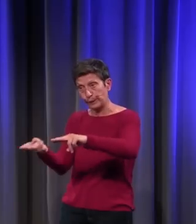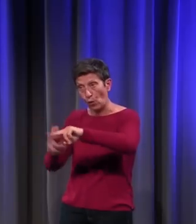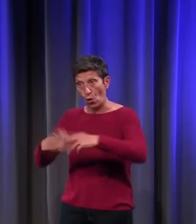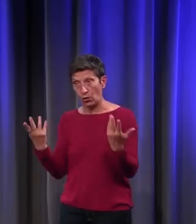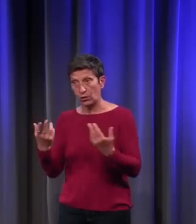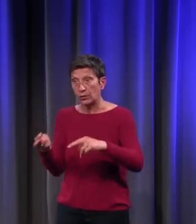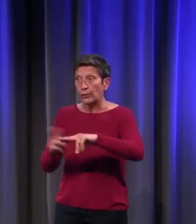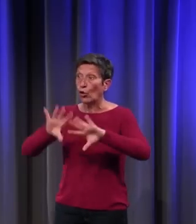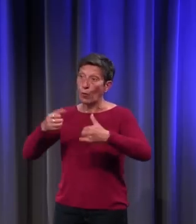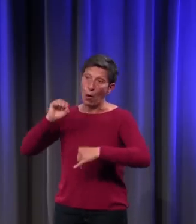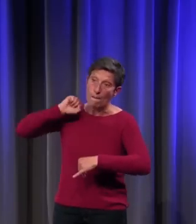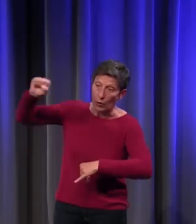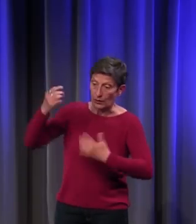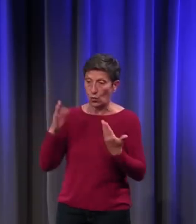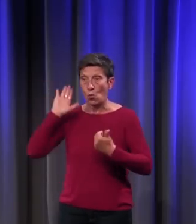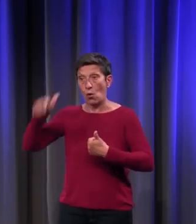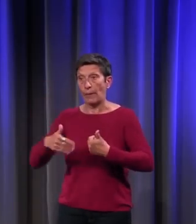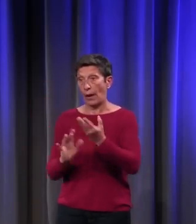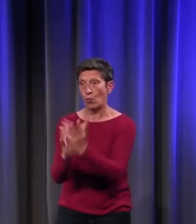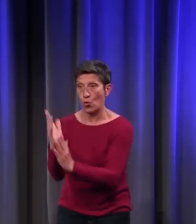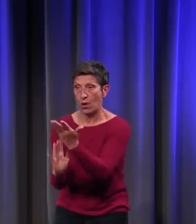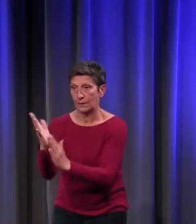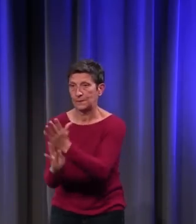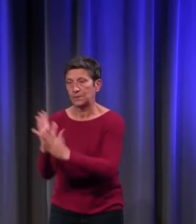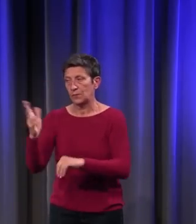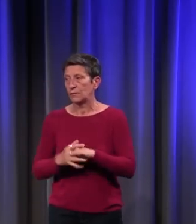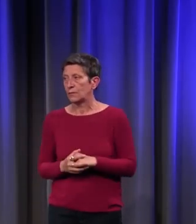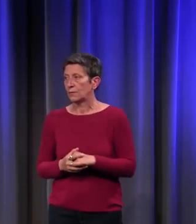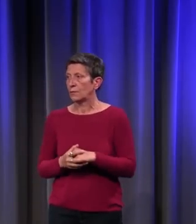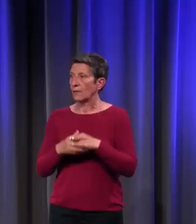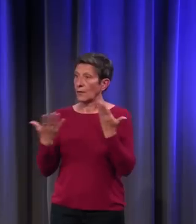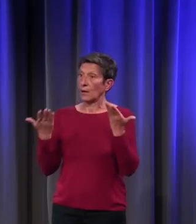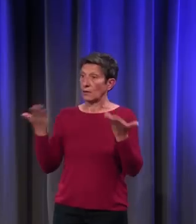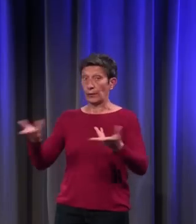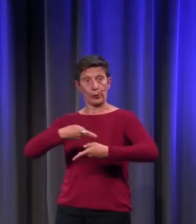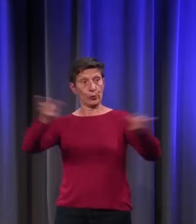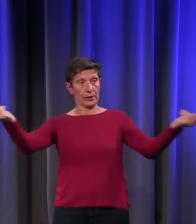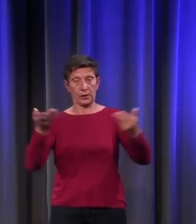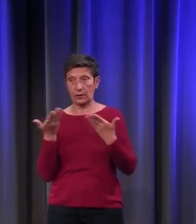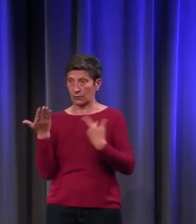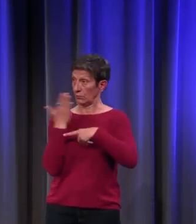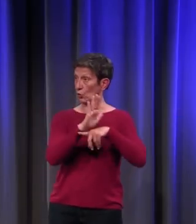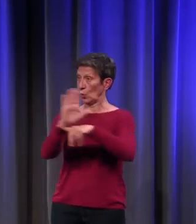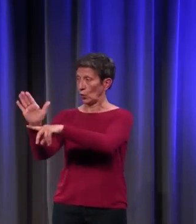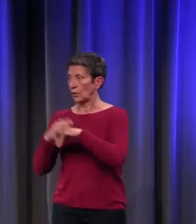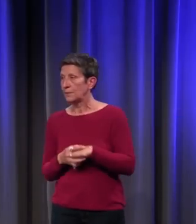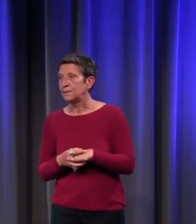pendaison suivi de Bûcher. Et c'est un spectacle public, l'affaire la mieux documentée,